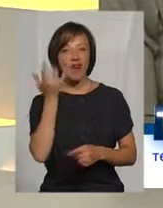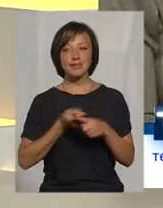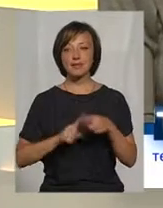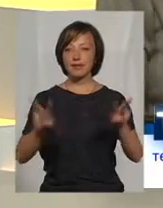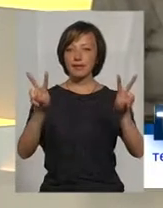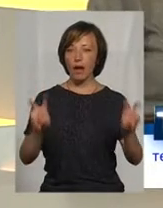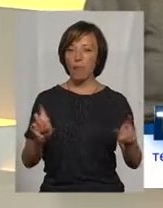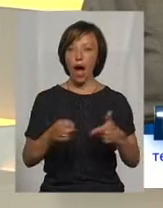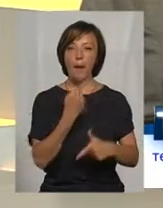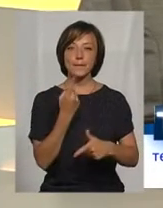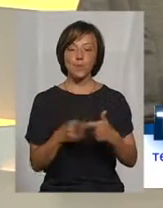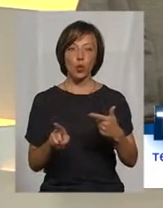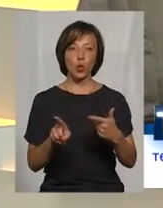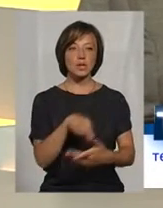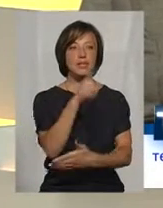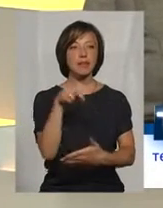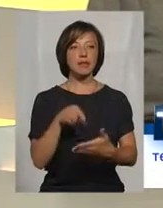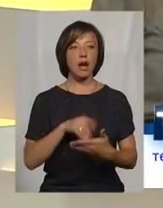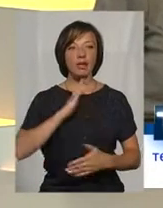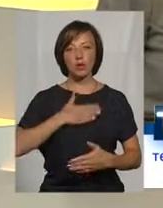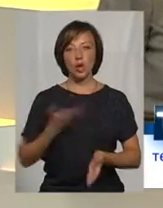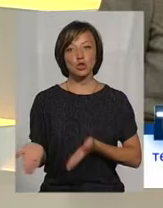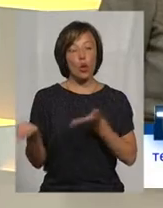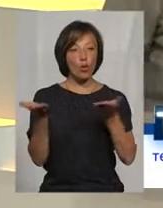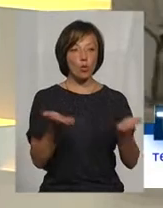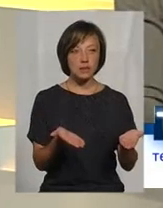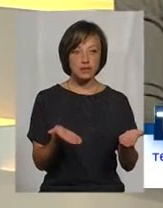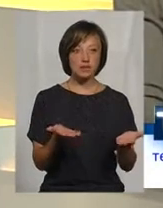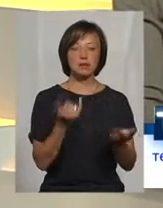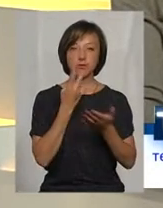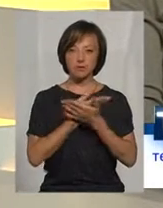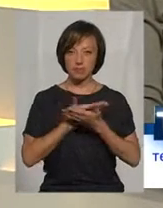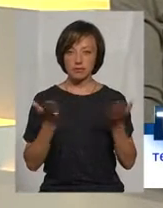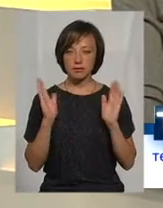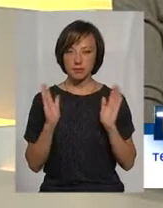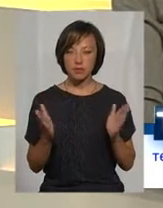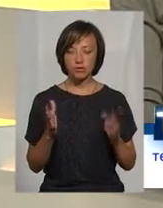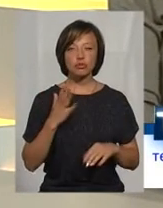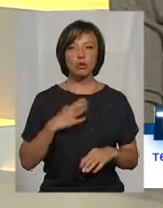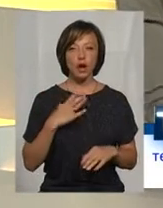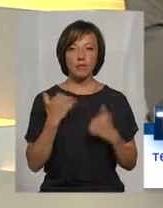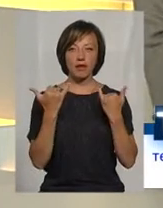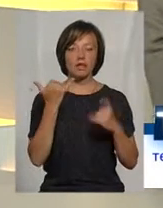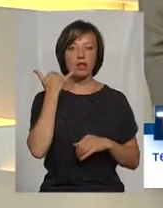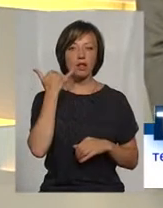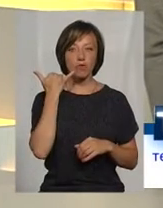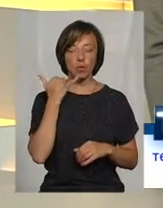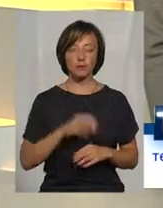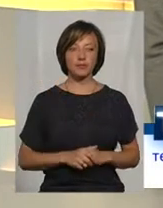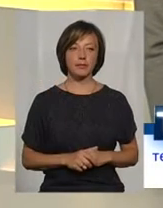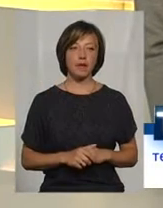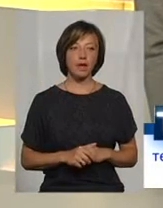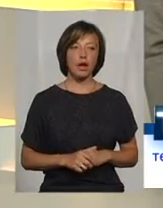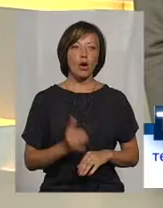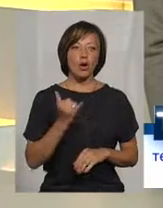зазначеної теми або ж запитання до наших гостей, яких я зараз представлю, чекаємо на ваші телефонні дзвінки. У нас